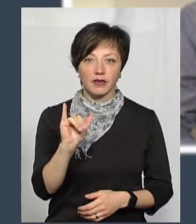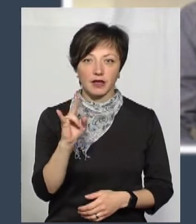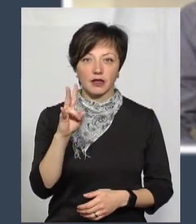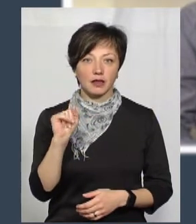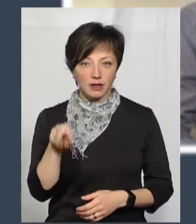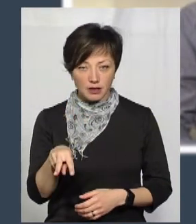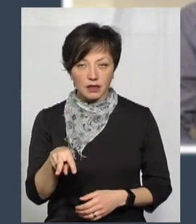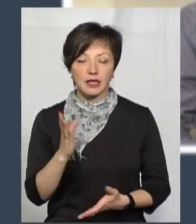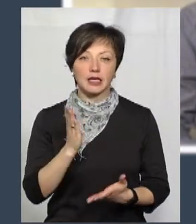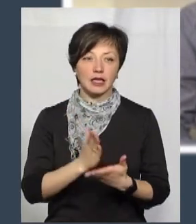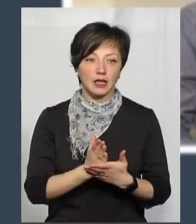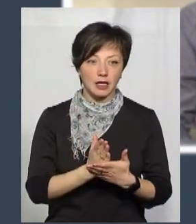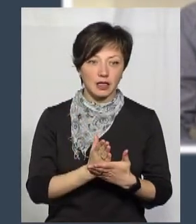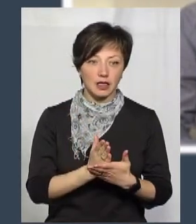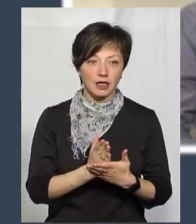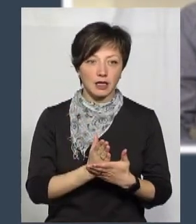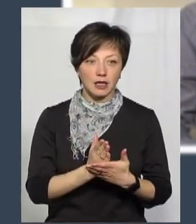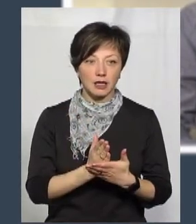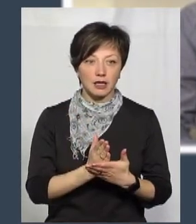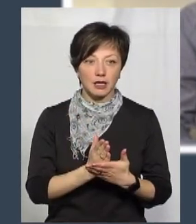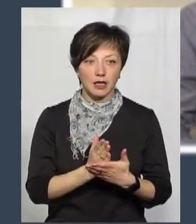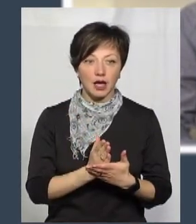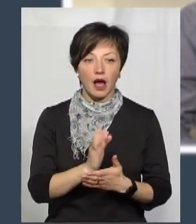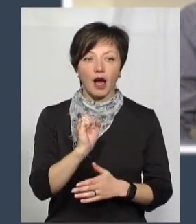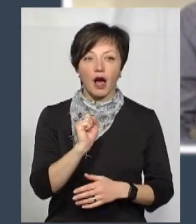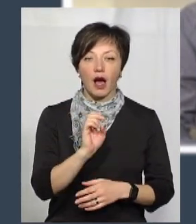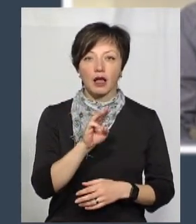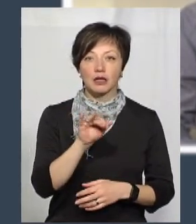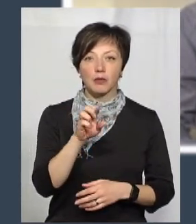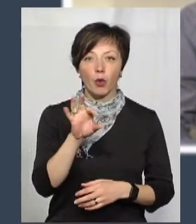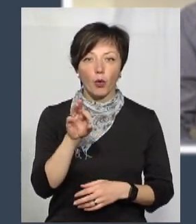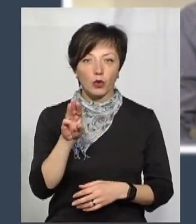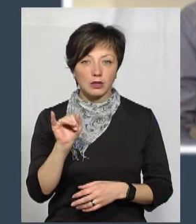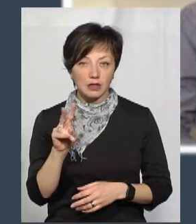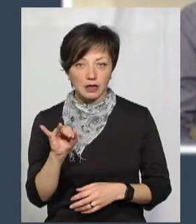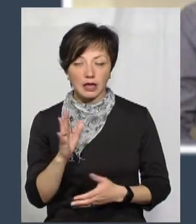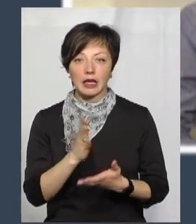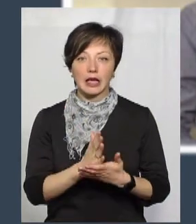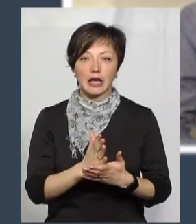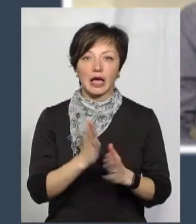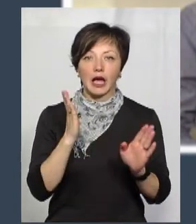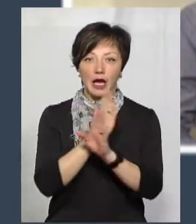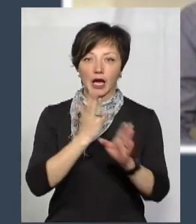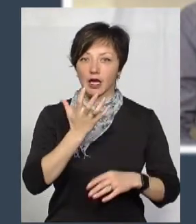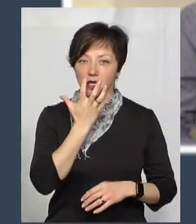говорила. Є в наявності антибіотики, є кисень,